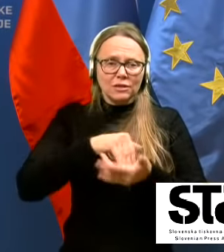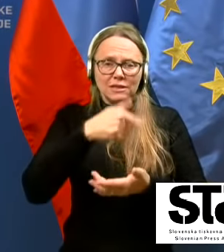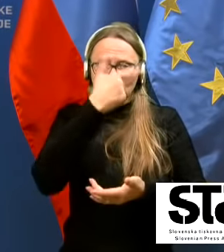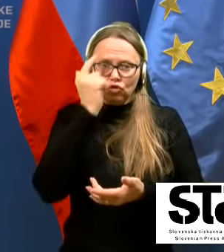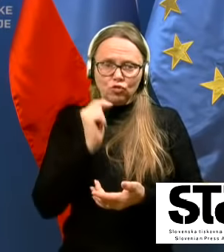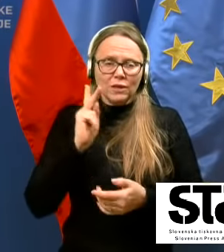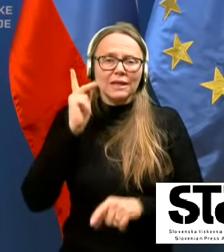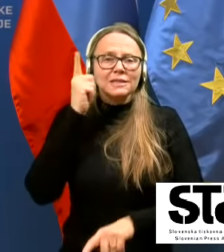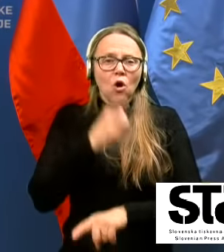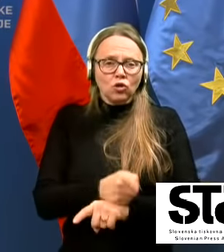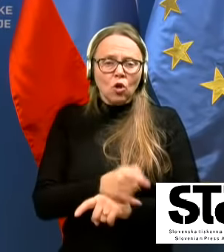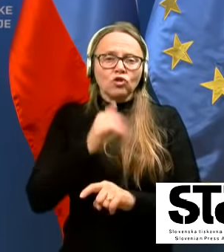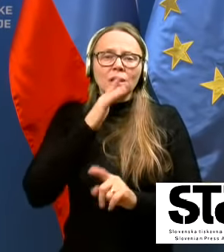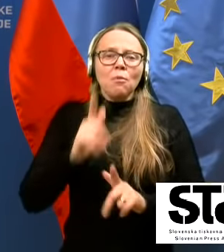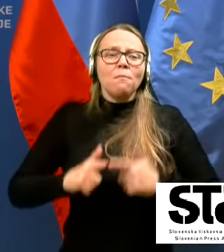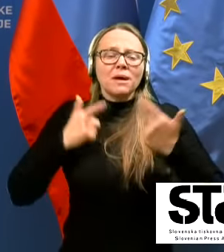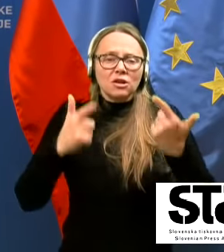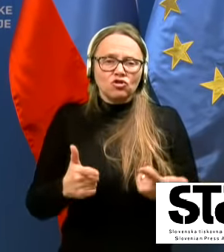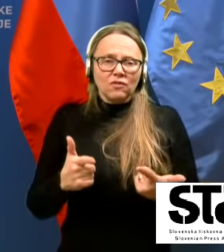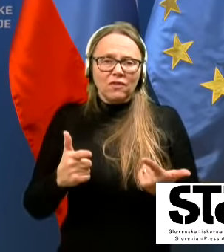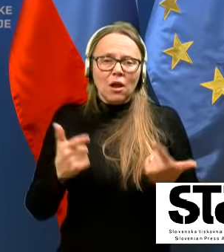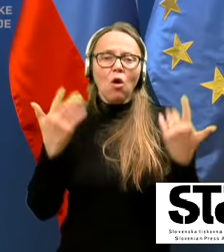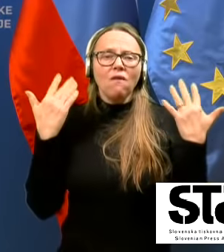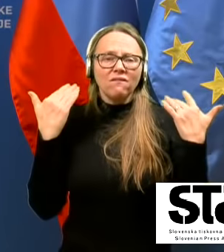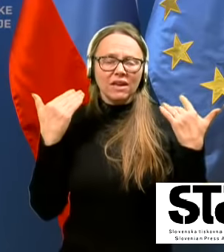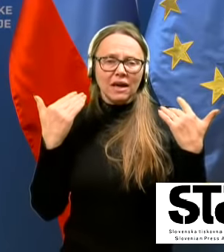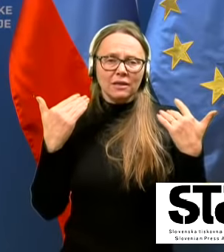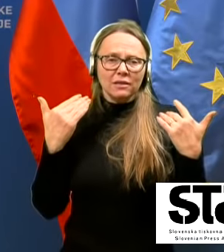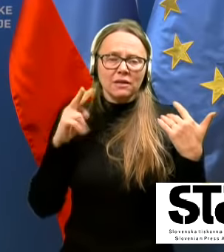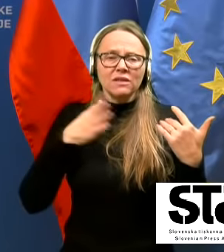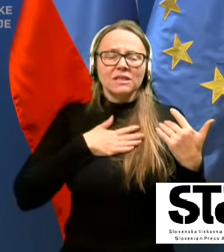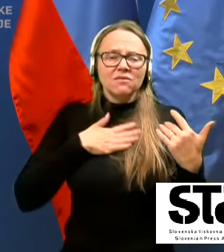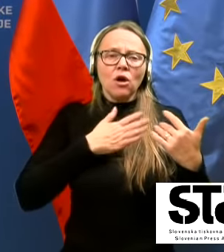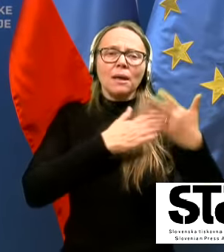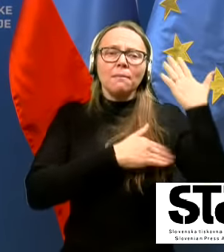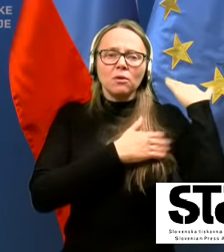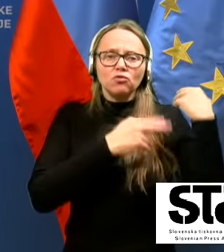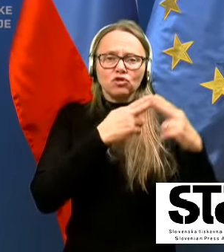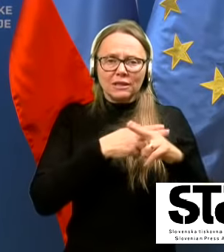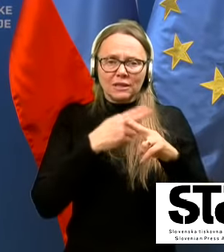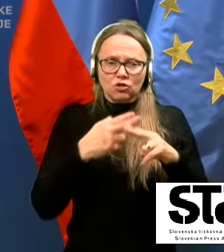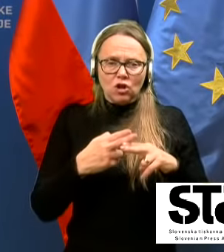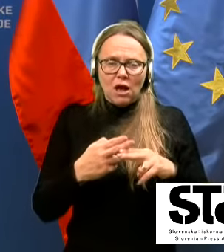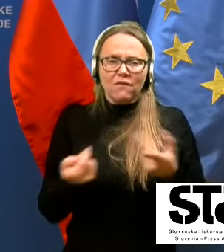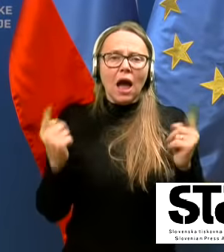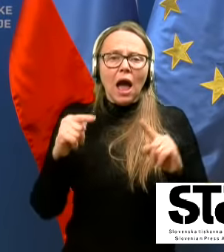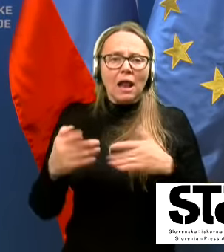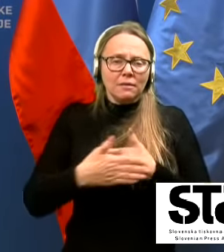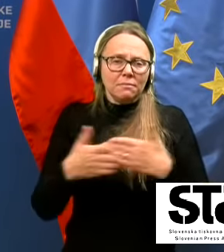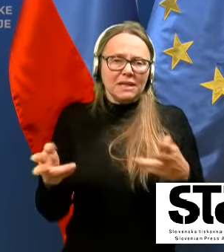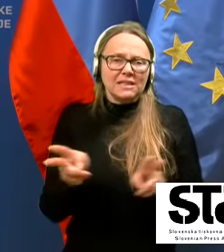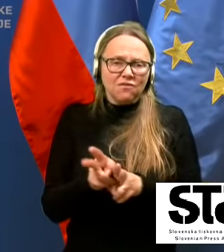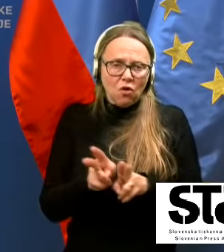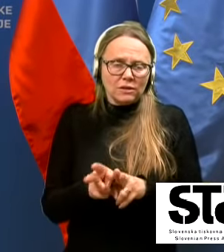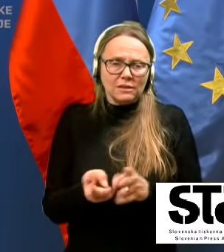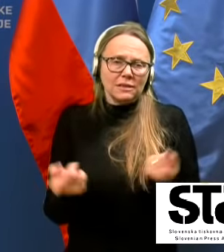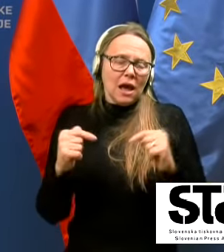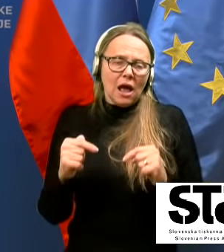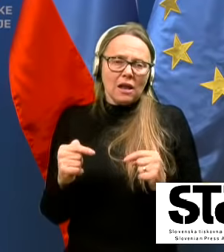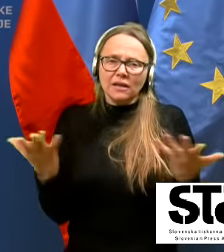odloči, da bo preživelo vikend v svojih bivših državah ali pri svojcih ali pa kakorkoli že